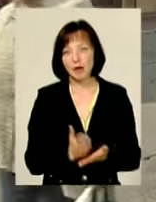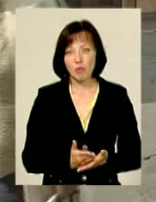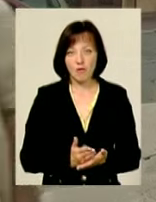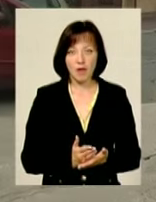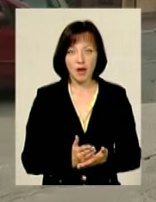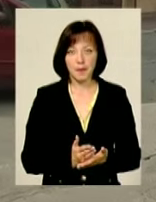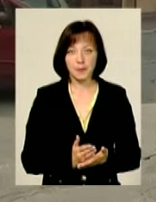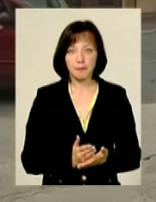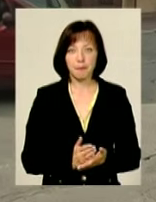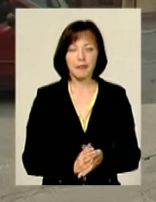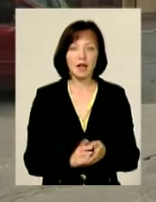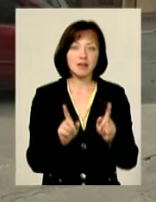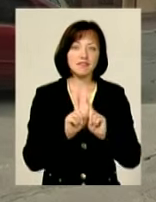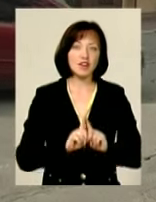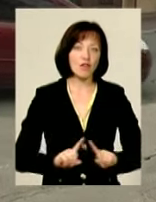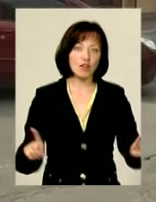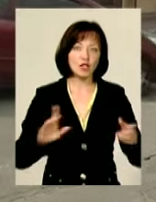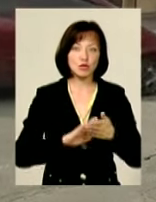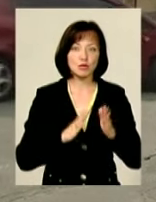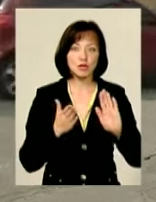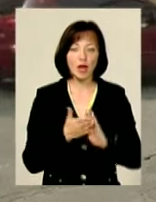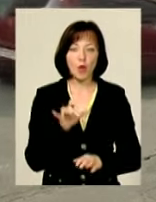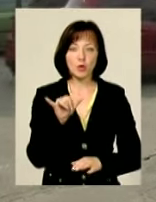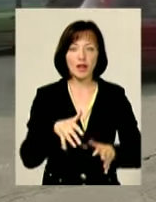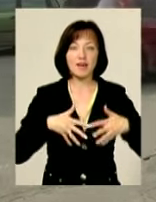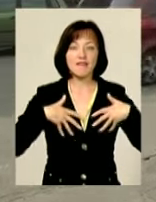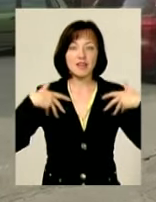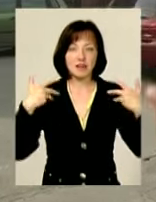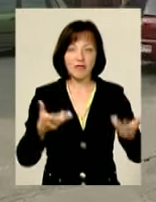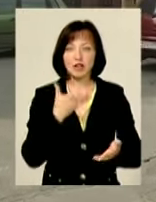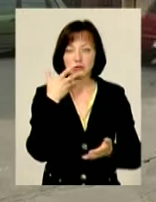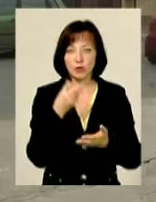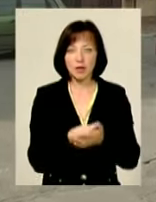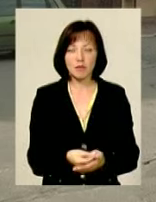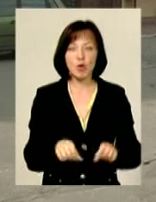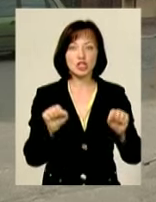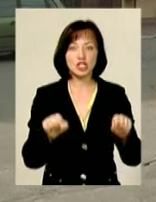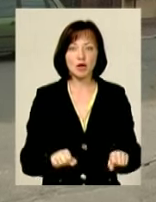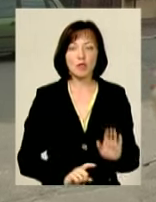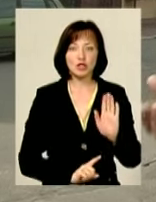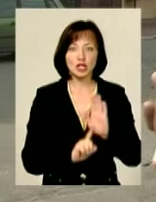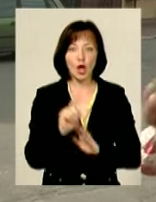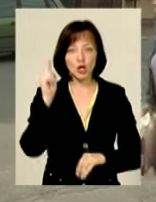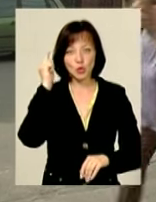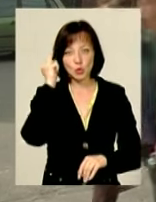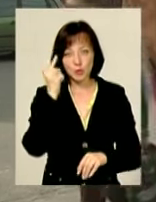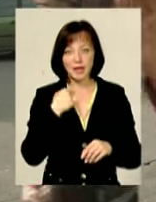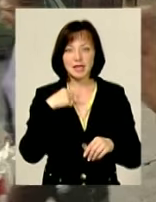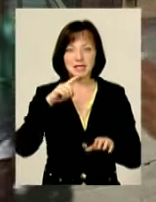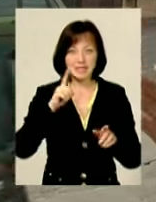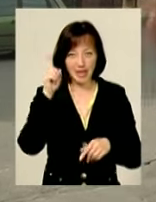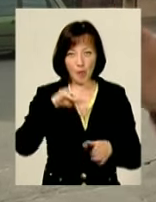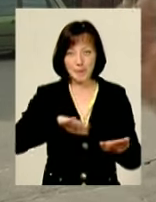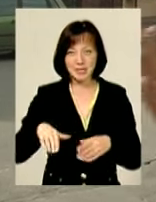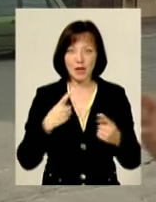я хочу сказати, в дивовижному стані, в неї відкриваються свої власні можливості Вона починає думати, це я вже знаю після